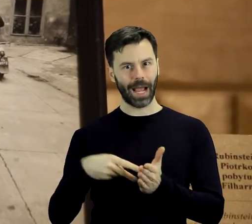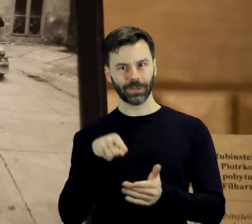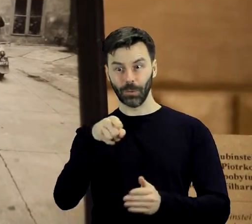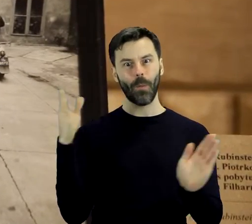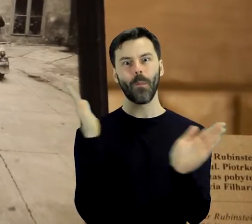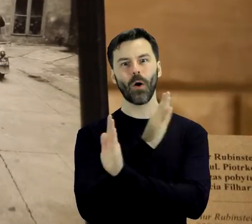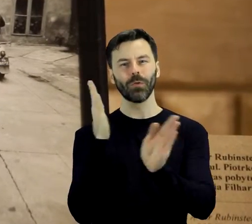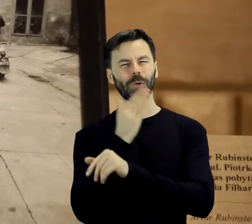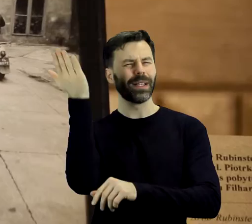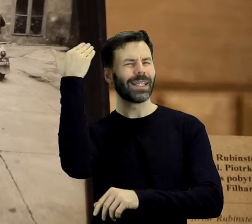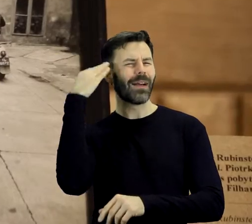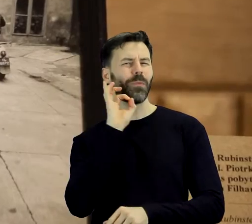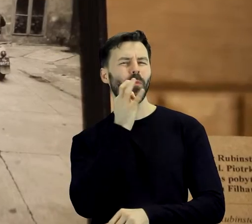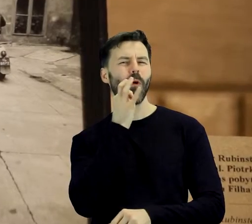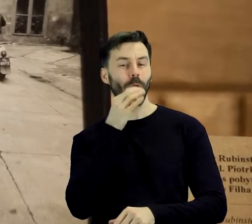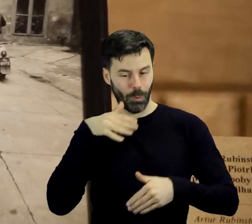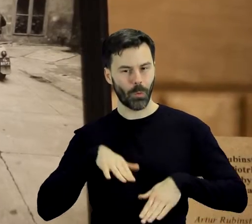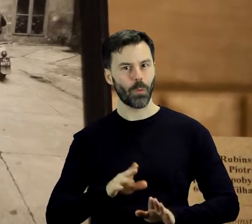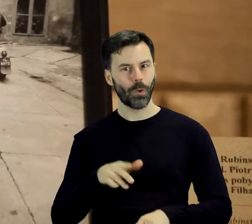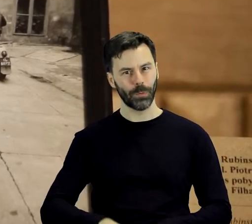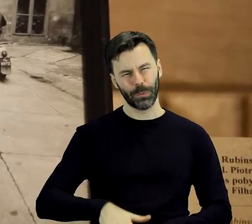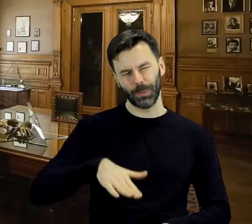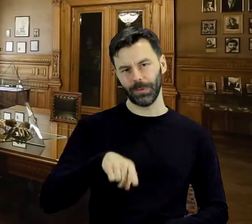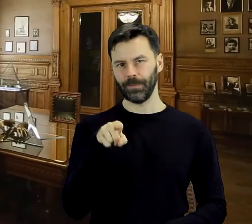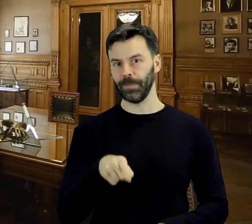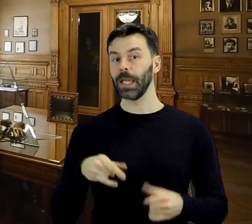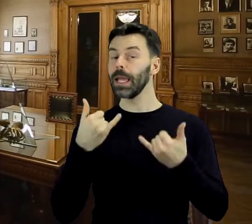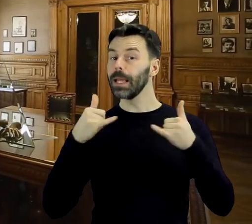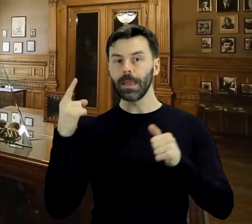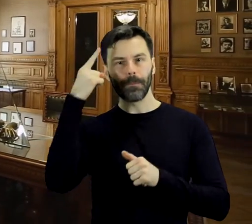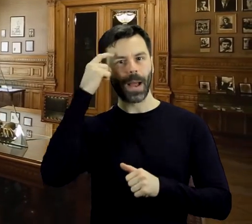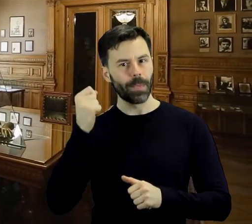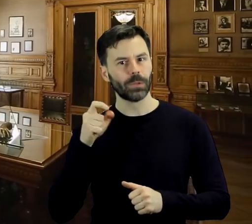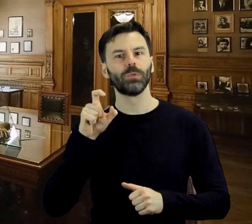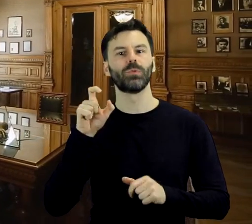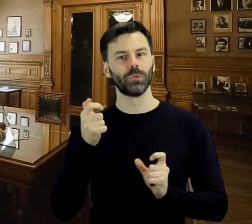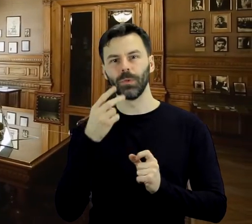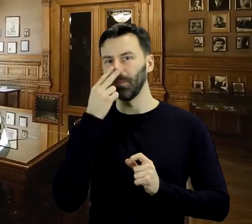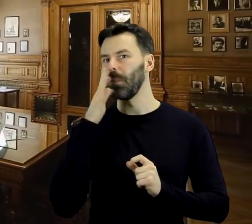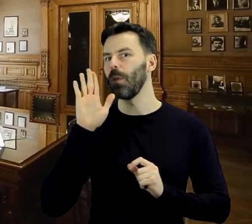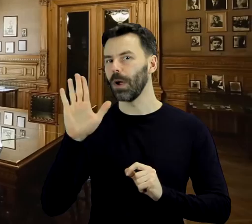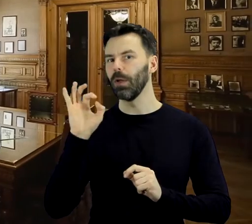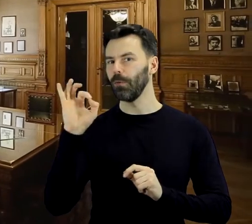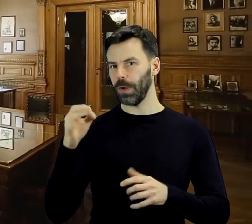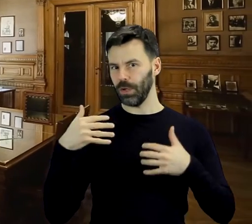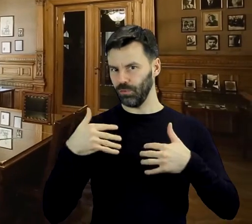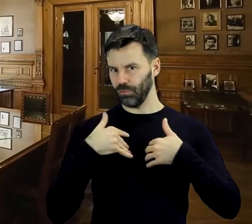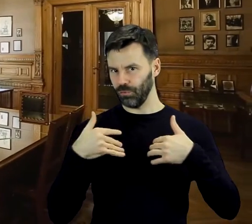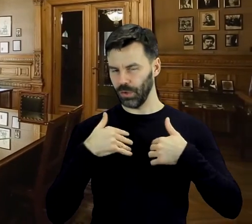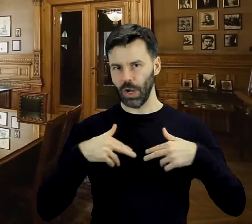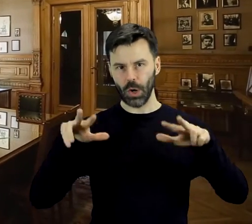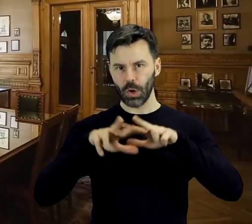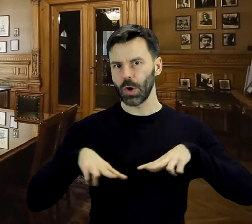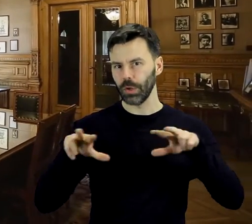krokiem przemierza podwórze domu swojego dzieciństwa. Innymi pamiątkami, przedstawiającymi życie rodzinne oraz